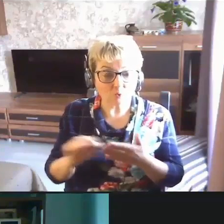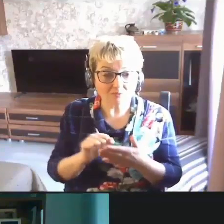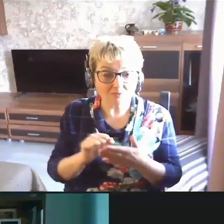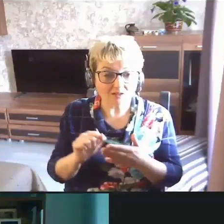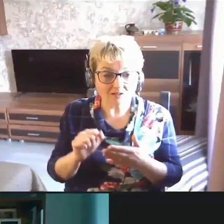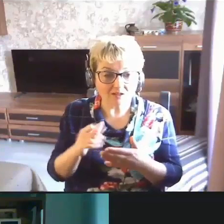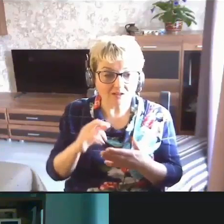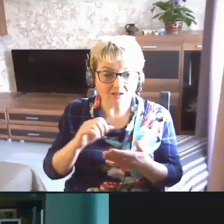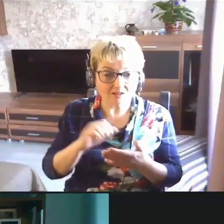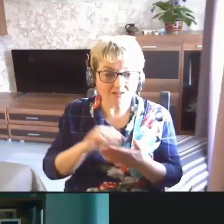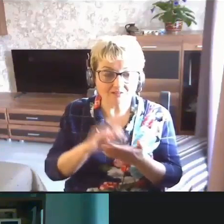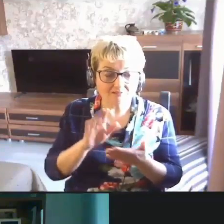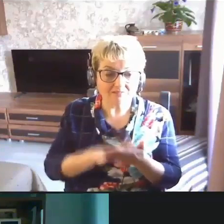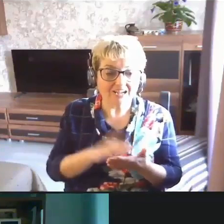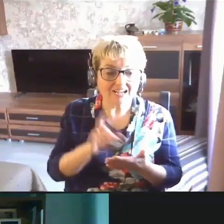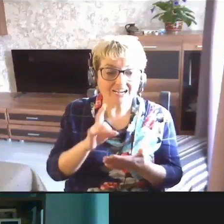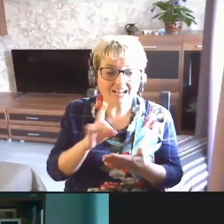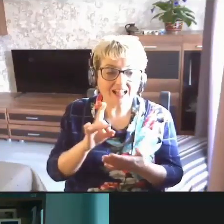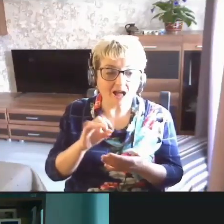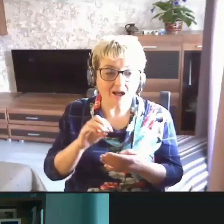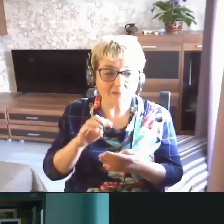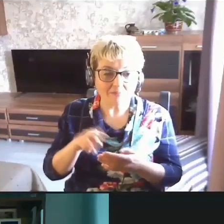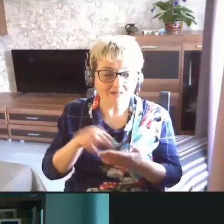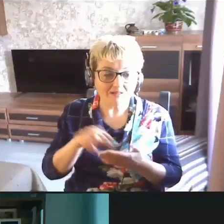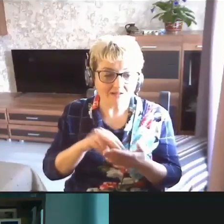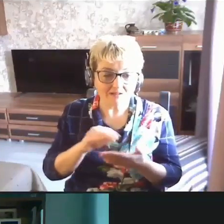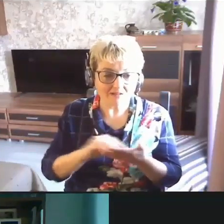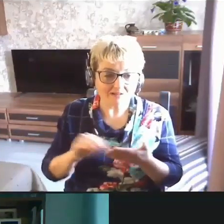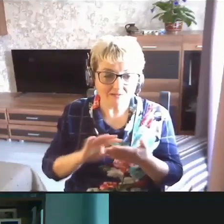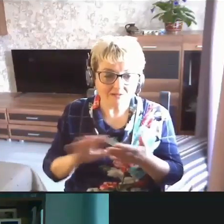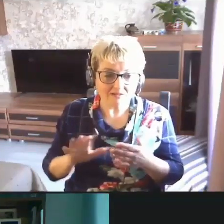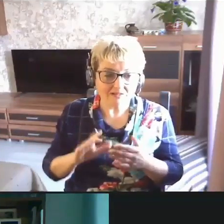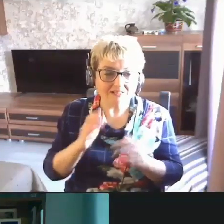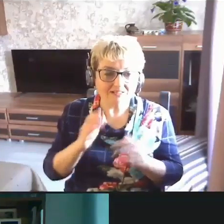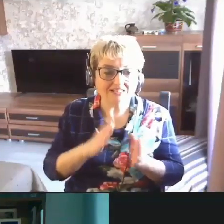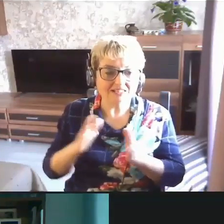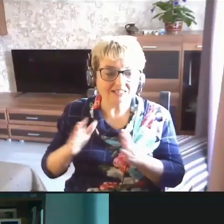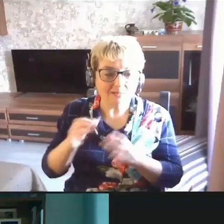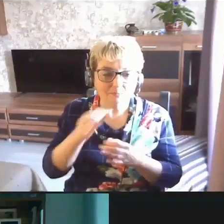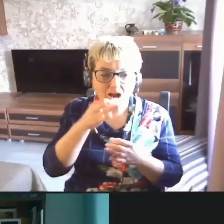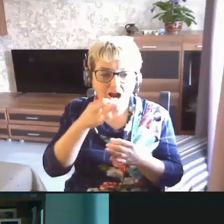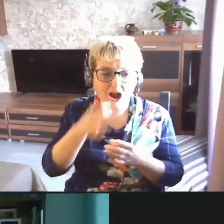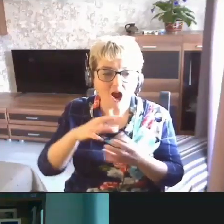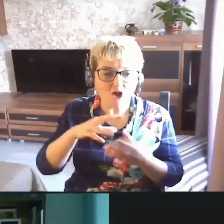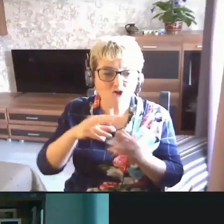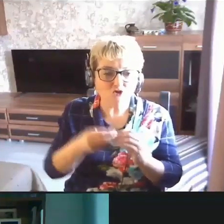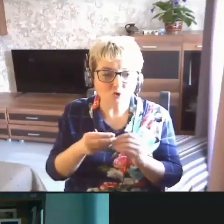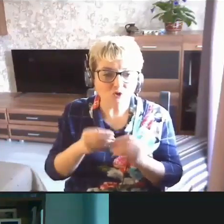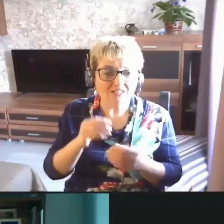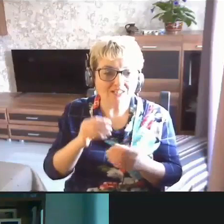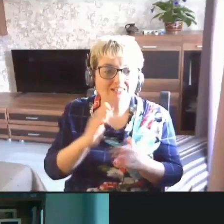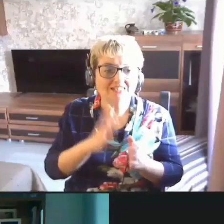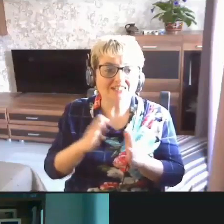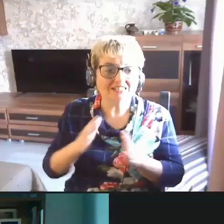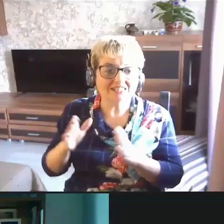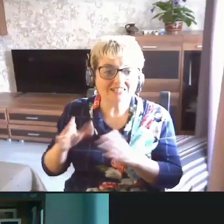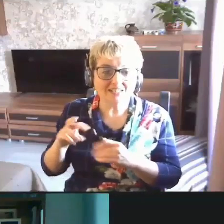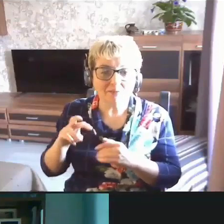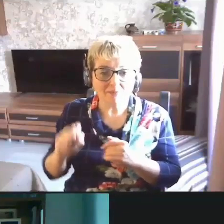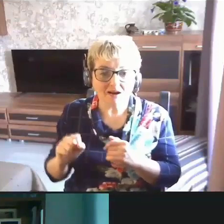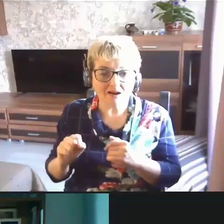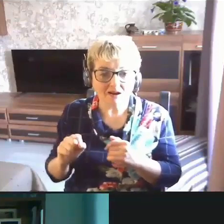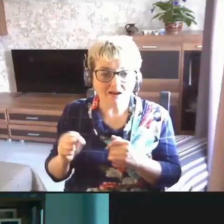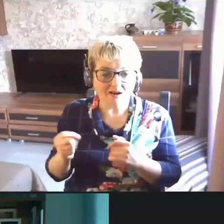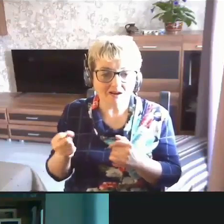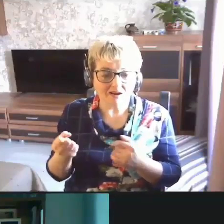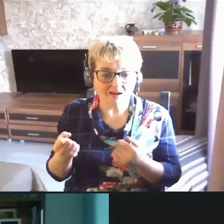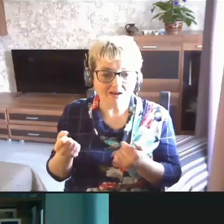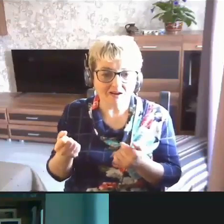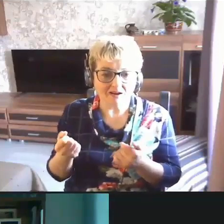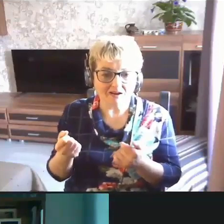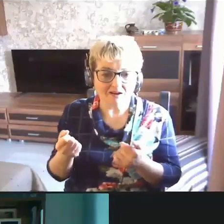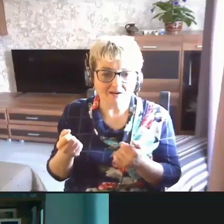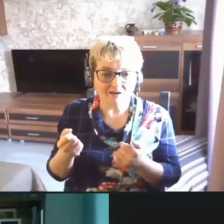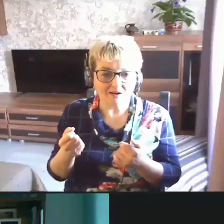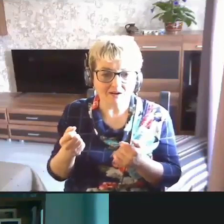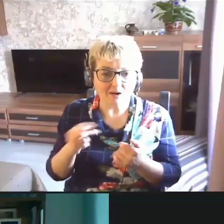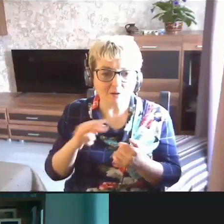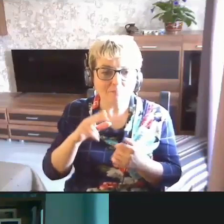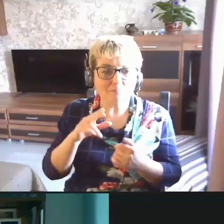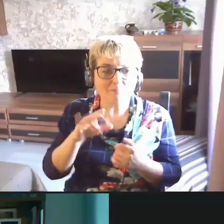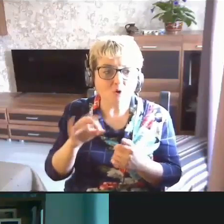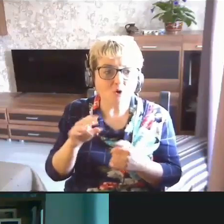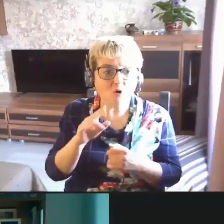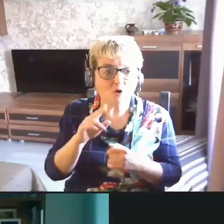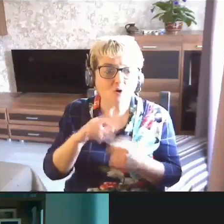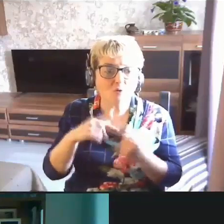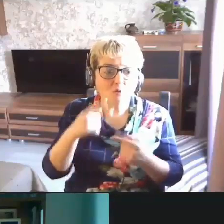регламентированы, нормативны системы отчетности, системы по